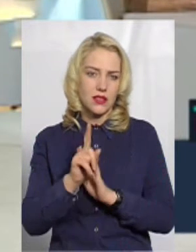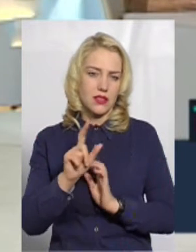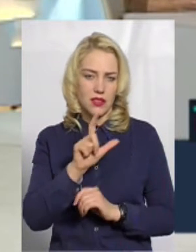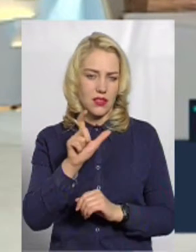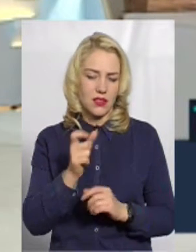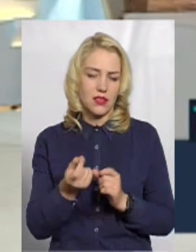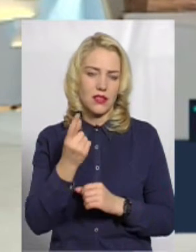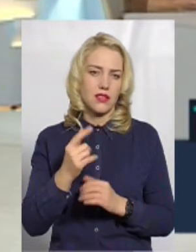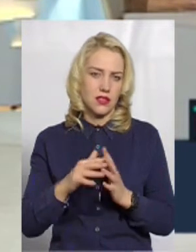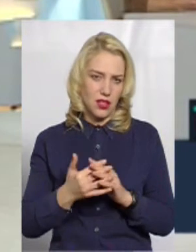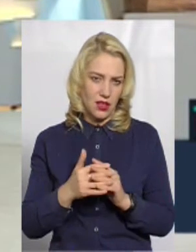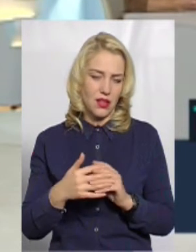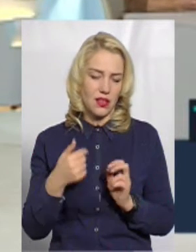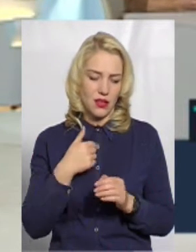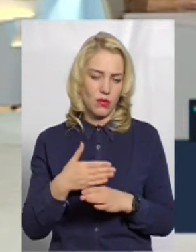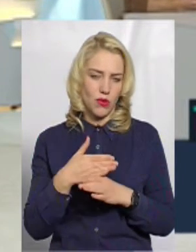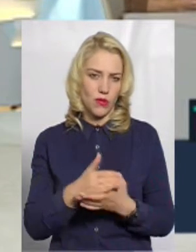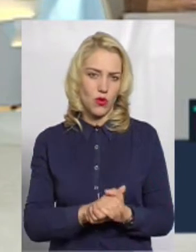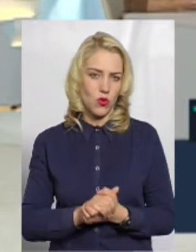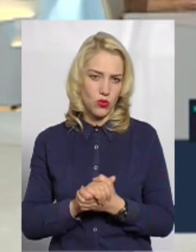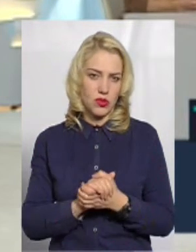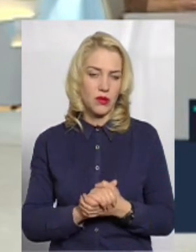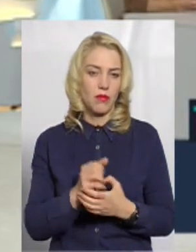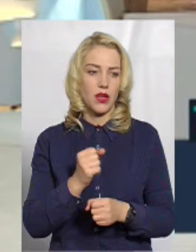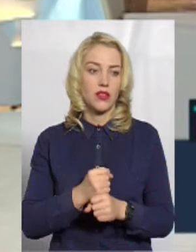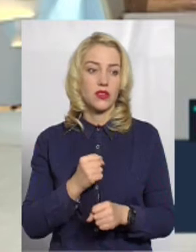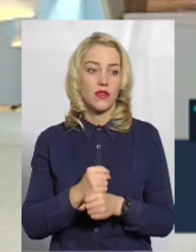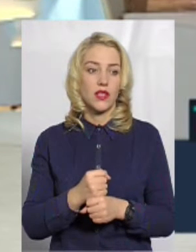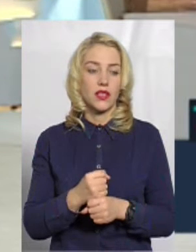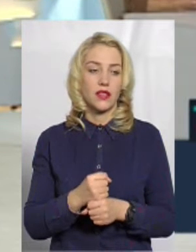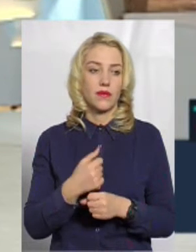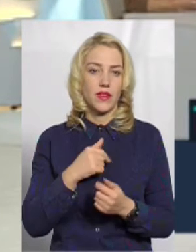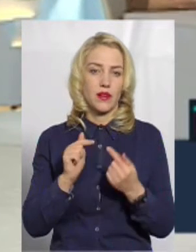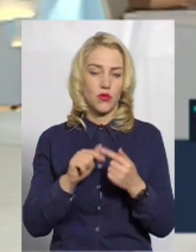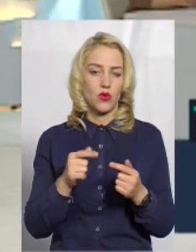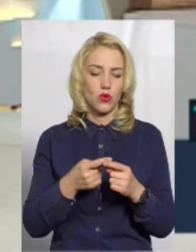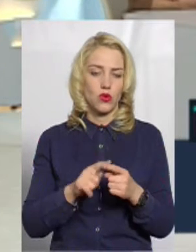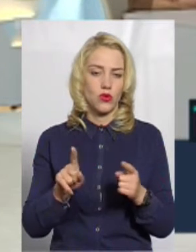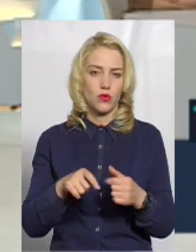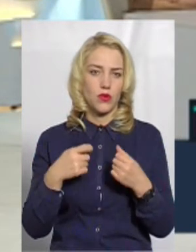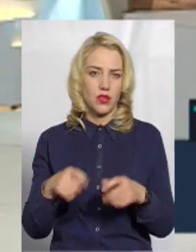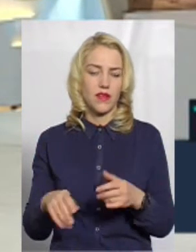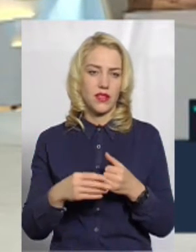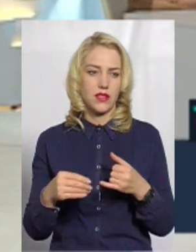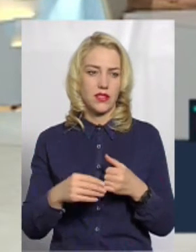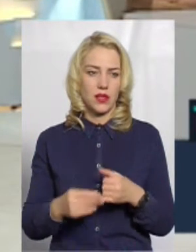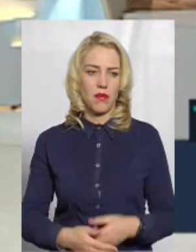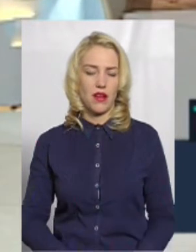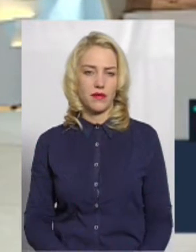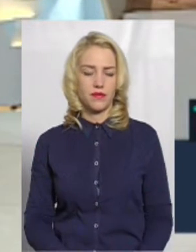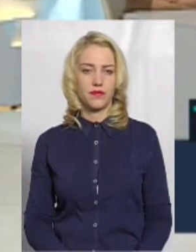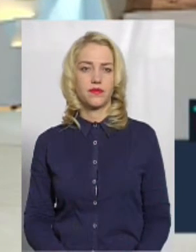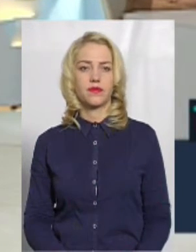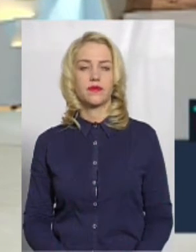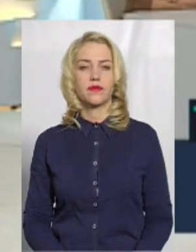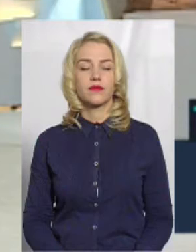як по неї працював. Я допомагав кологоспів працювати. Я против того, щоб продавалася земля. Дякую, дякую. Ми вас